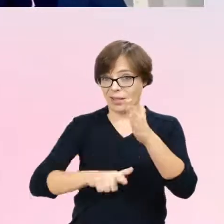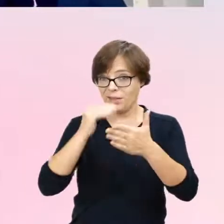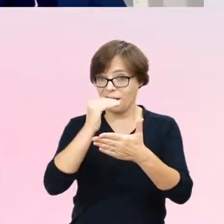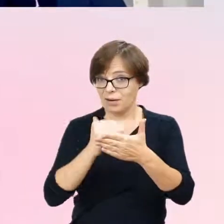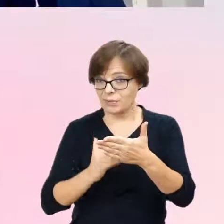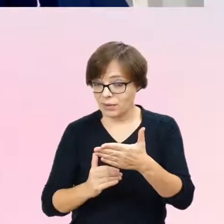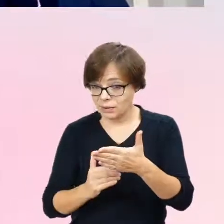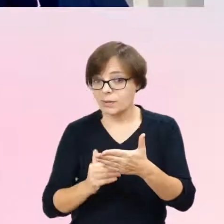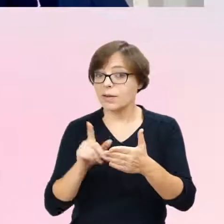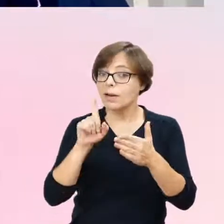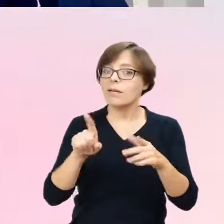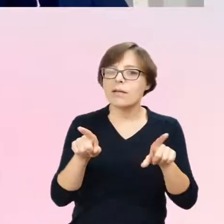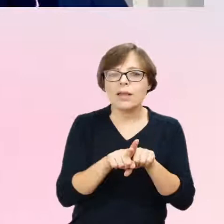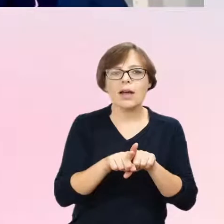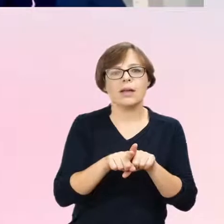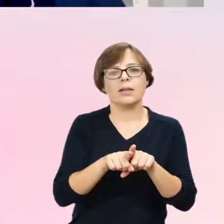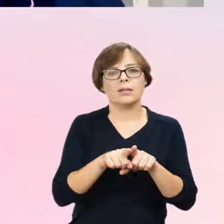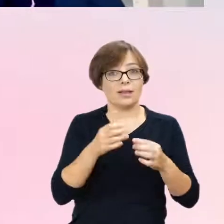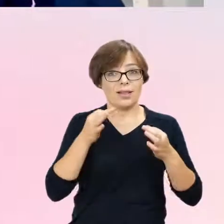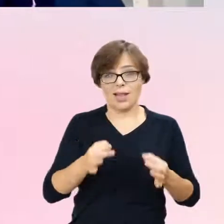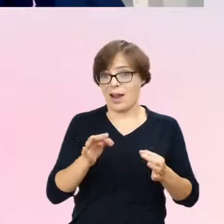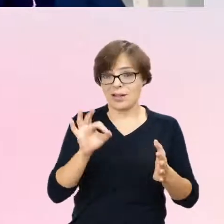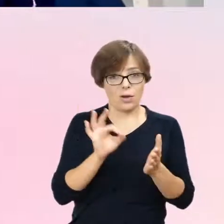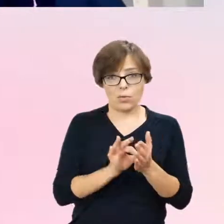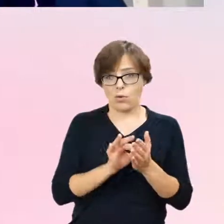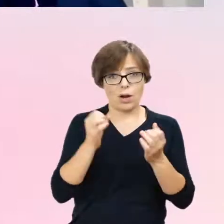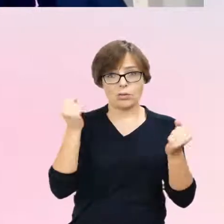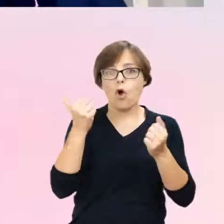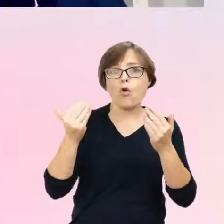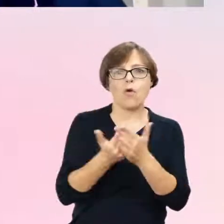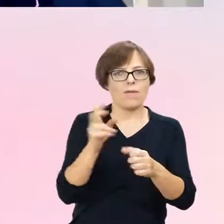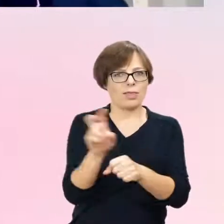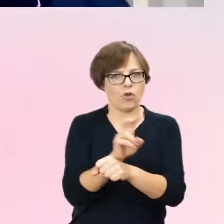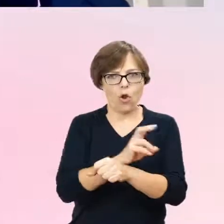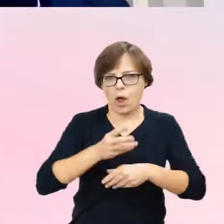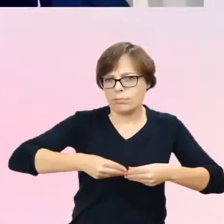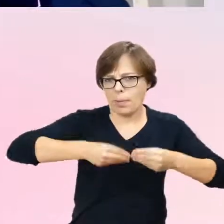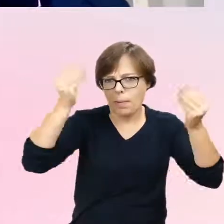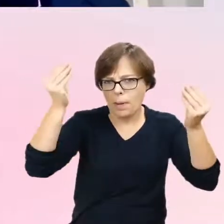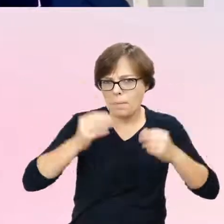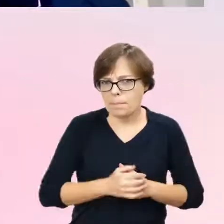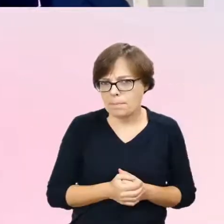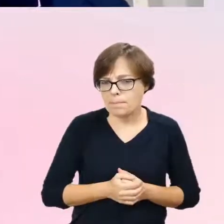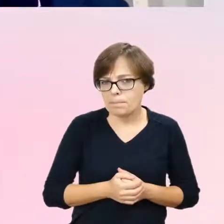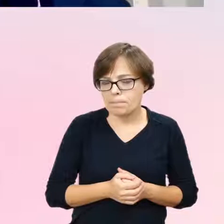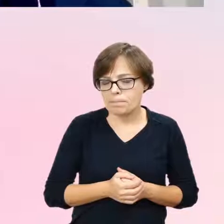kiedy jest ogromny rozwój nowej technologii i trochę część